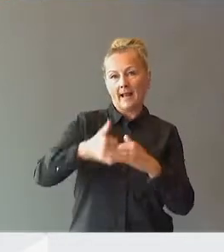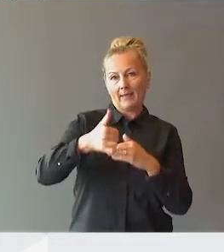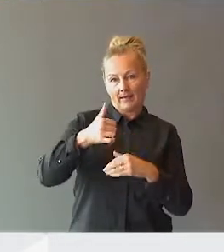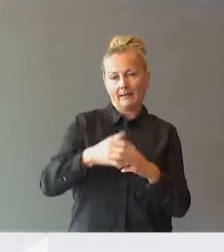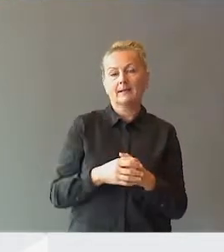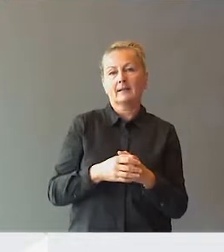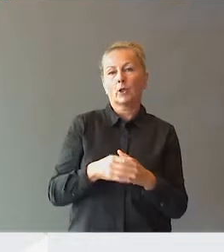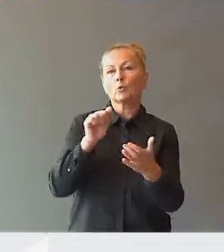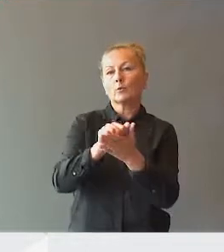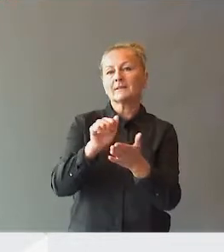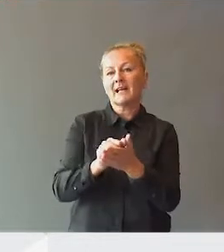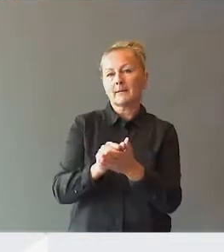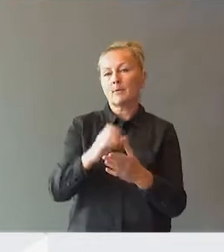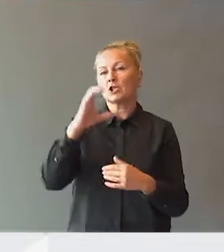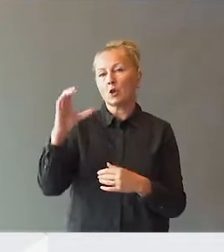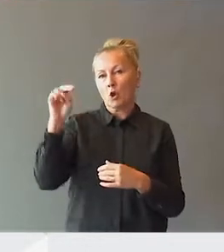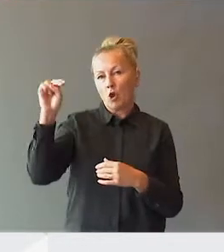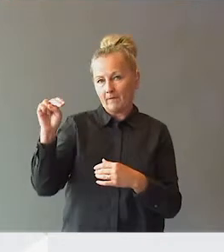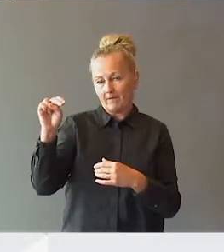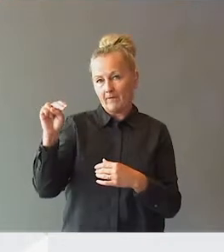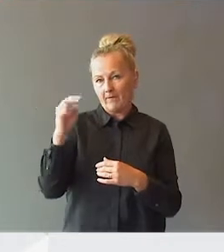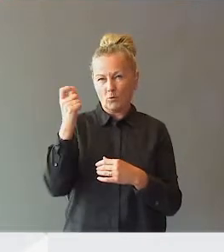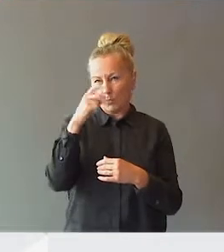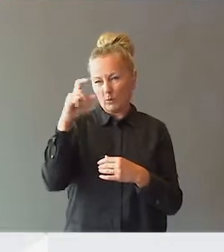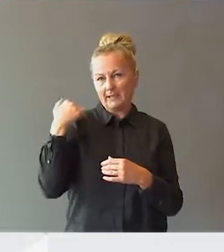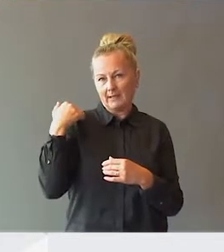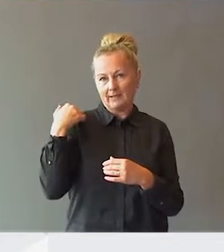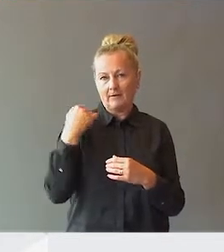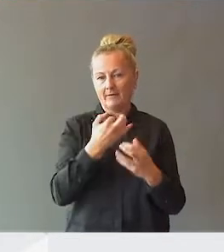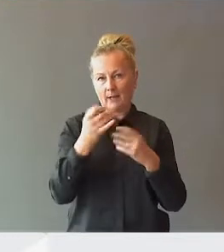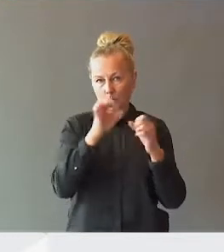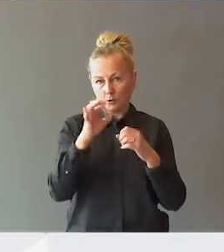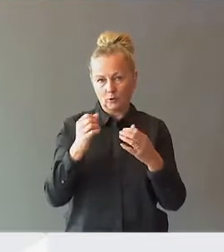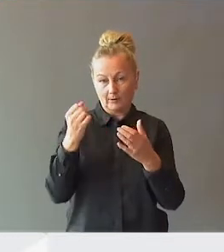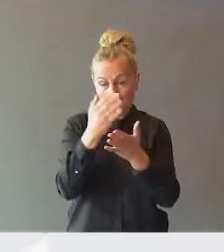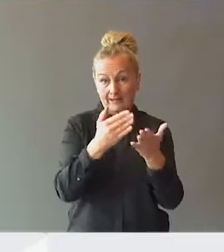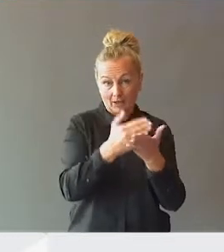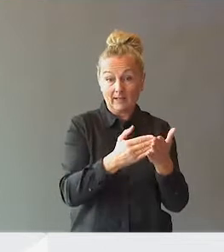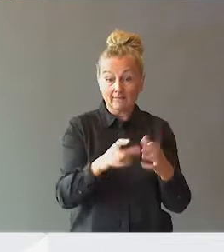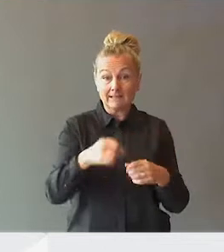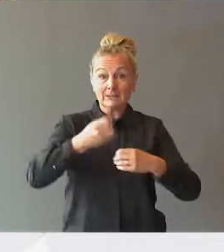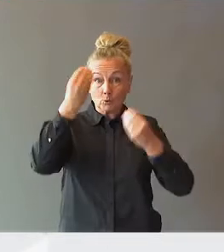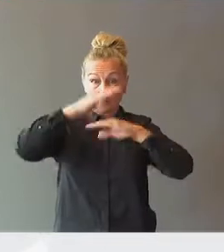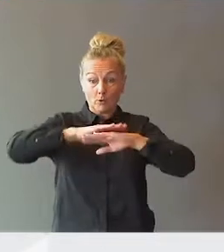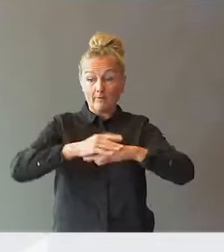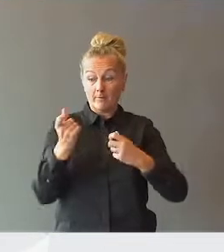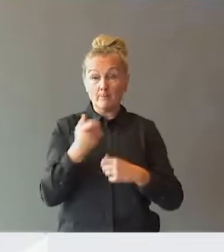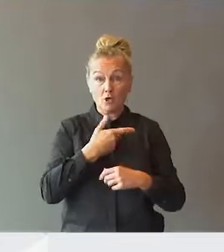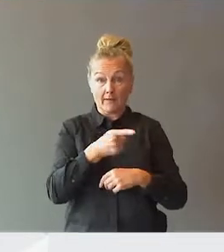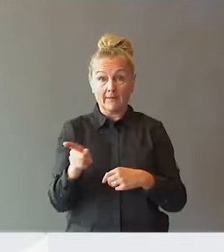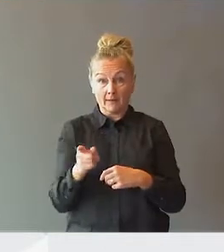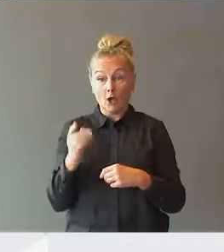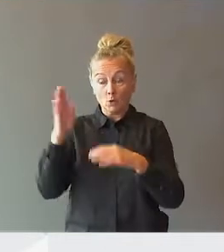Chardonnøf for noen få uker siden, hvor det var tusen deltakere. Altså det finnes et kunnskapsgrunnlag for mye av dette. Det har